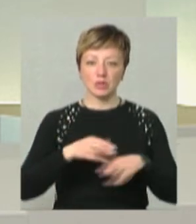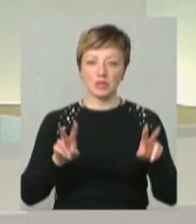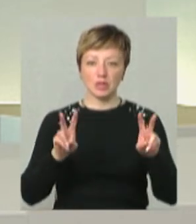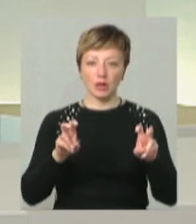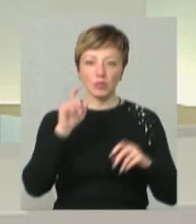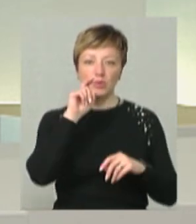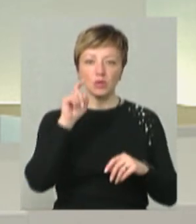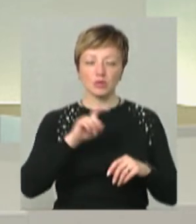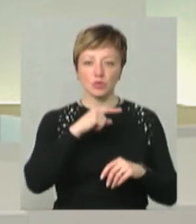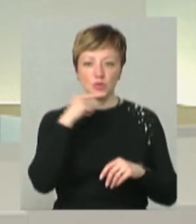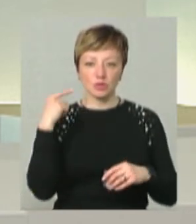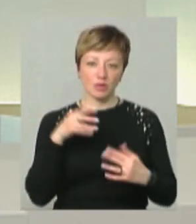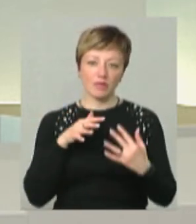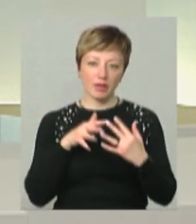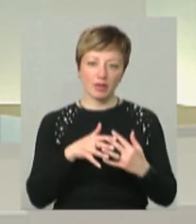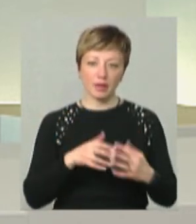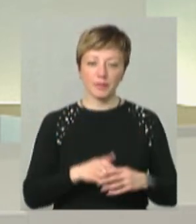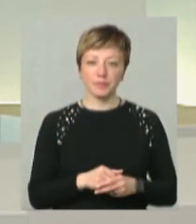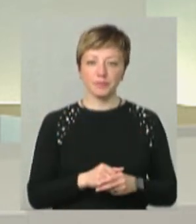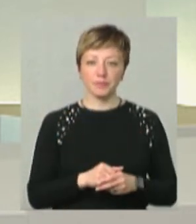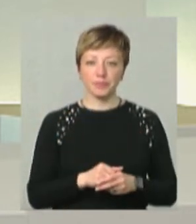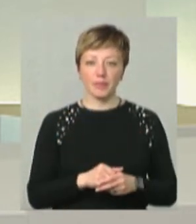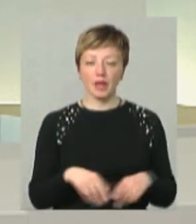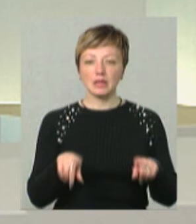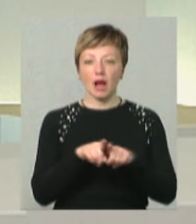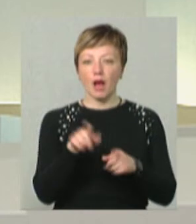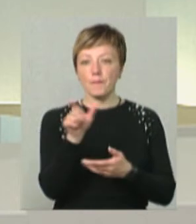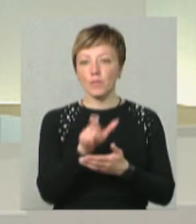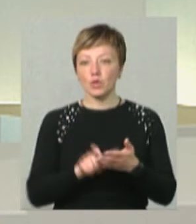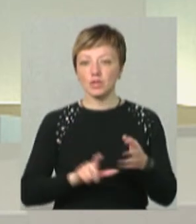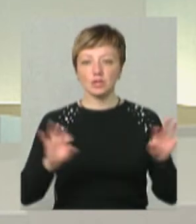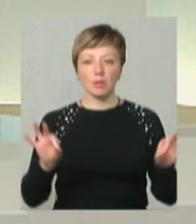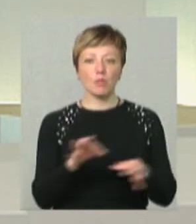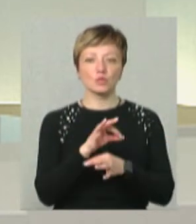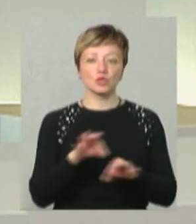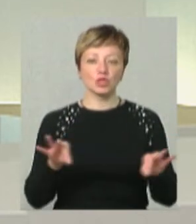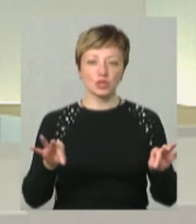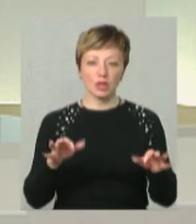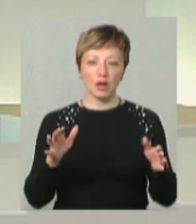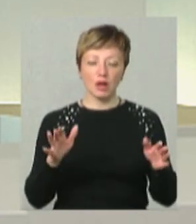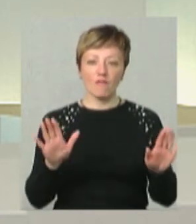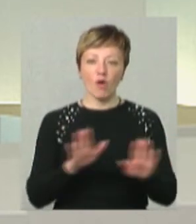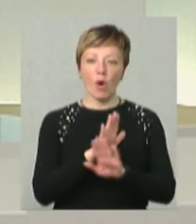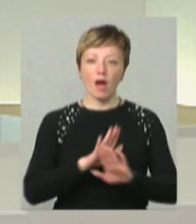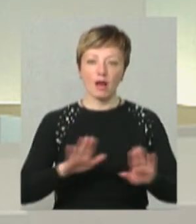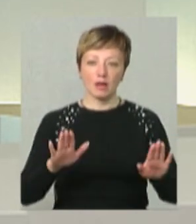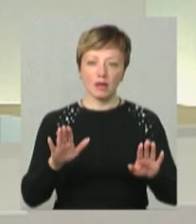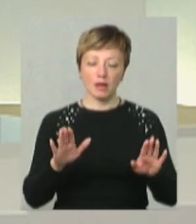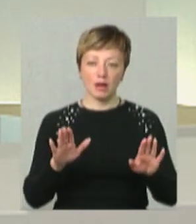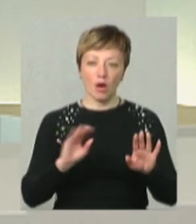тему українсько-російської війни. Така поетична, музична, локальна композиція.